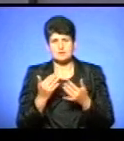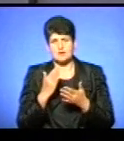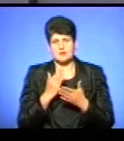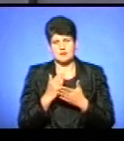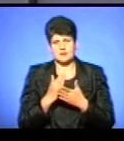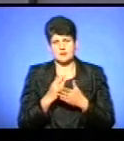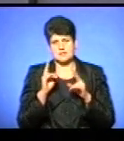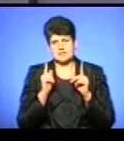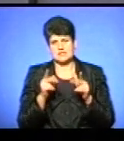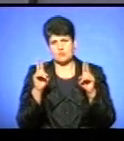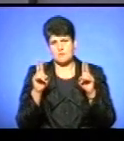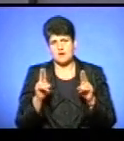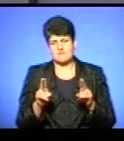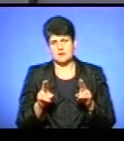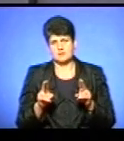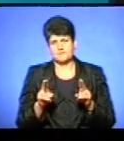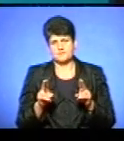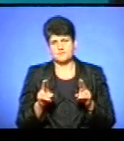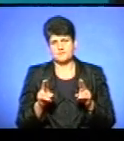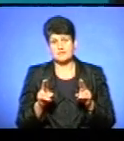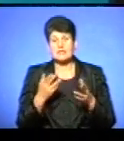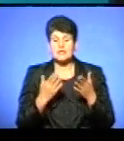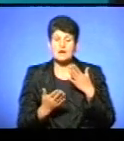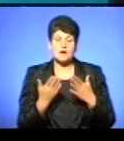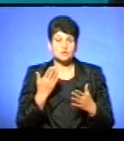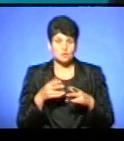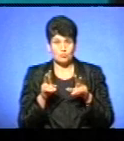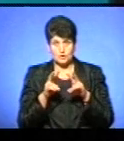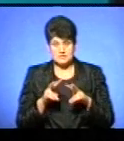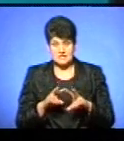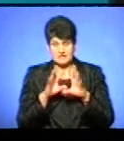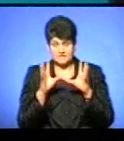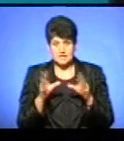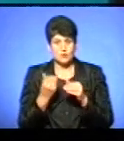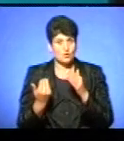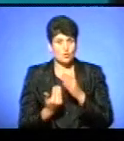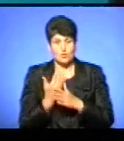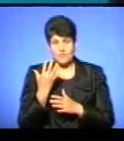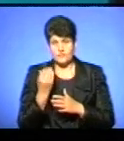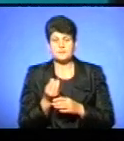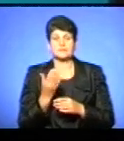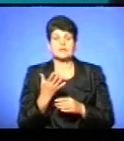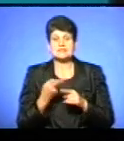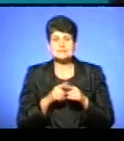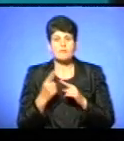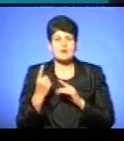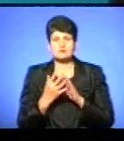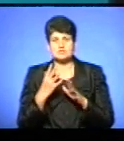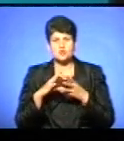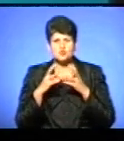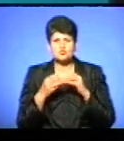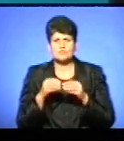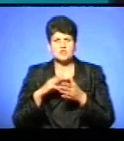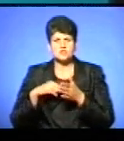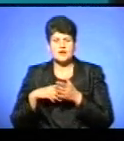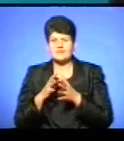згідно правил дорожнього руху України. Тобто, власне, якщо проаналізувати в загальному всі нововведення, це в першу чергу сума штрафів